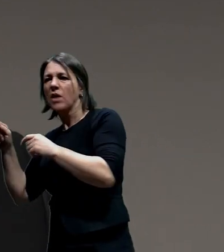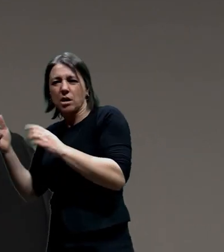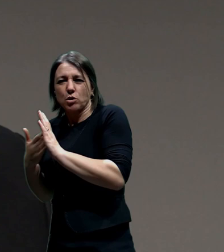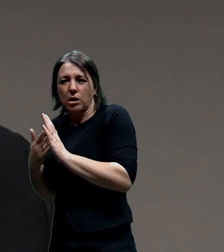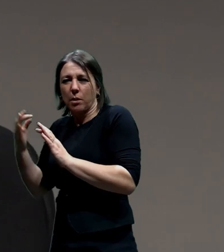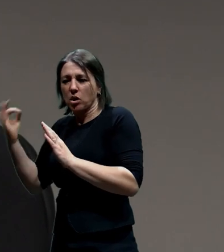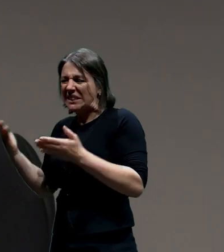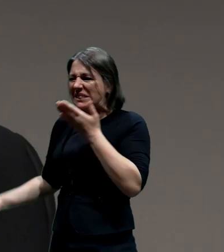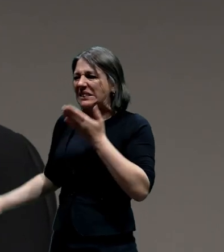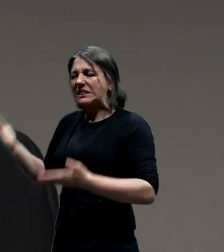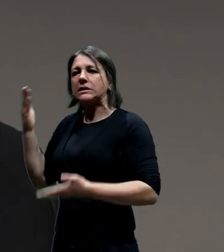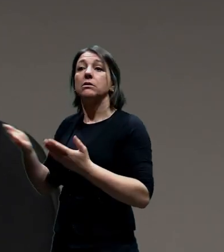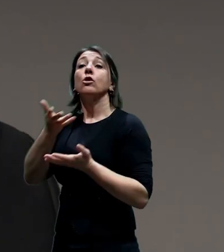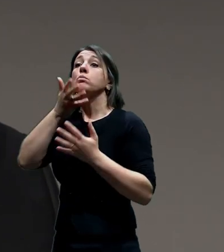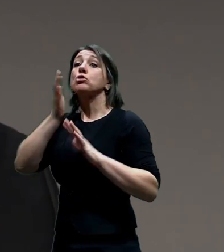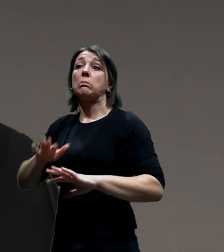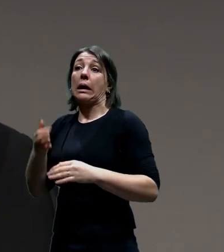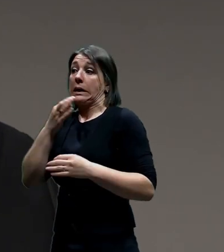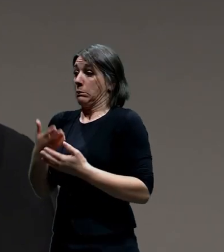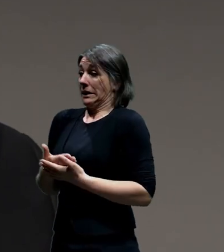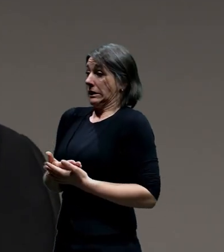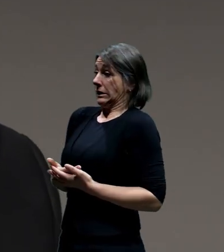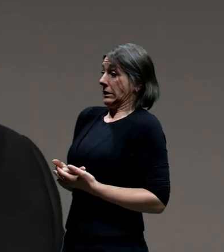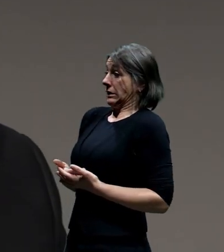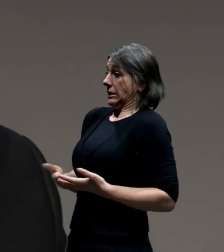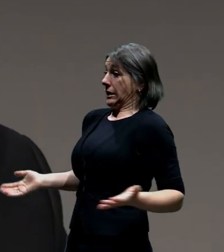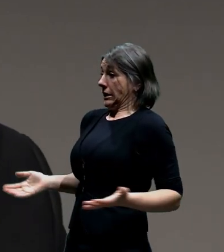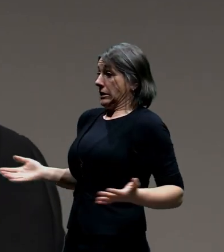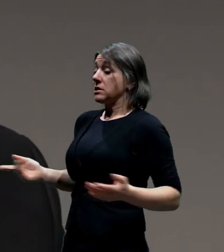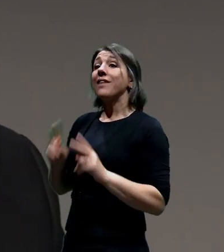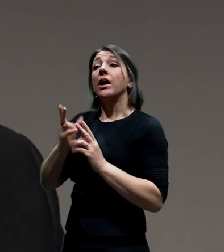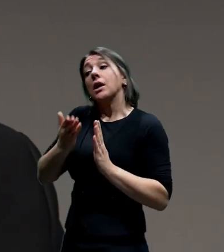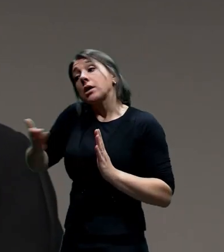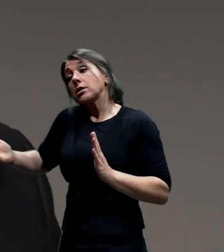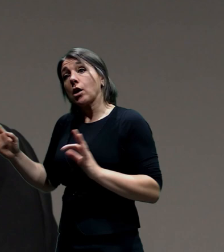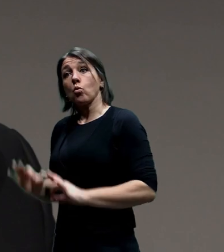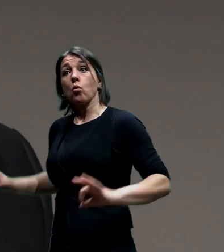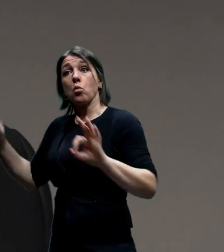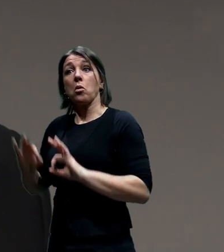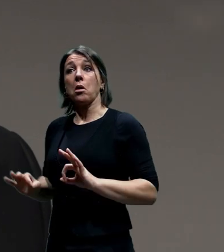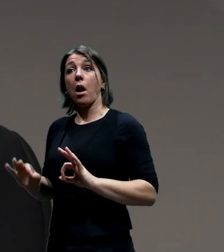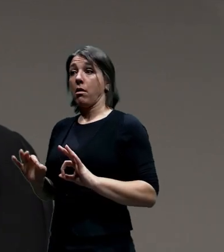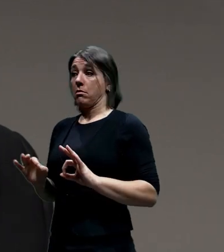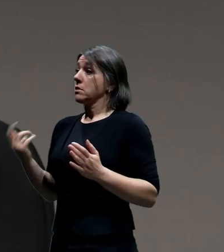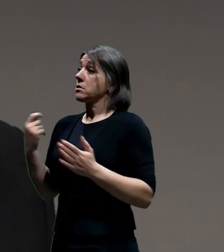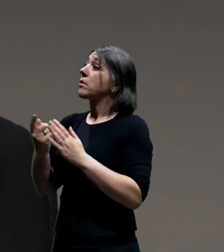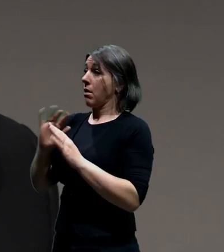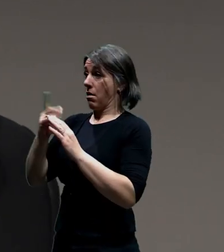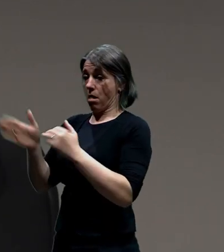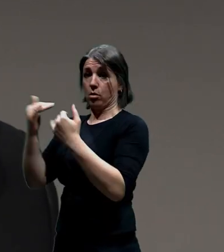které tomu jakoby nasvědčovali, nebo ke kterým jsme přišli a nevyhovují tady, neodprezentovali, tak v podstatě